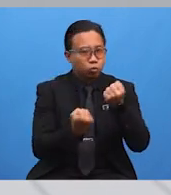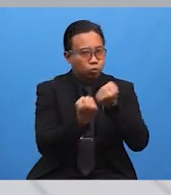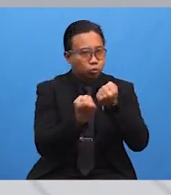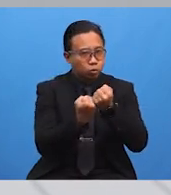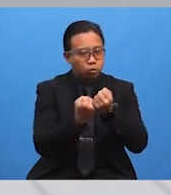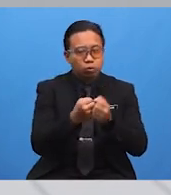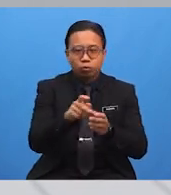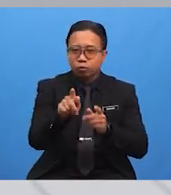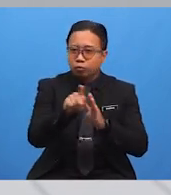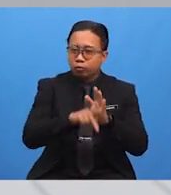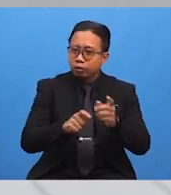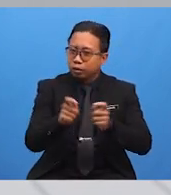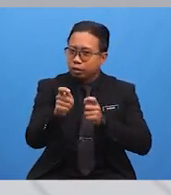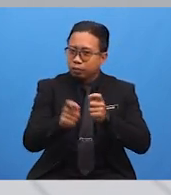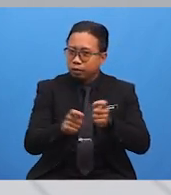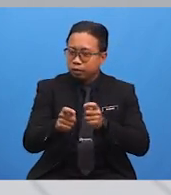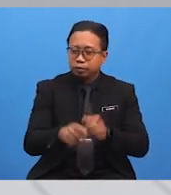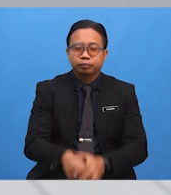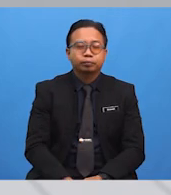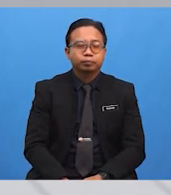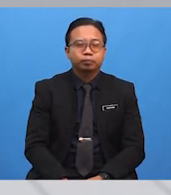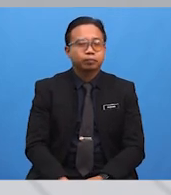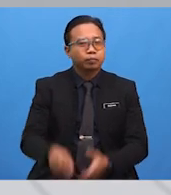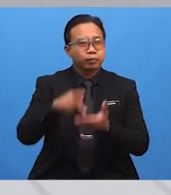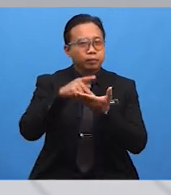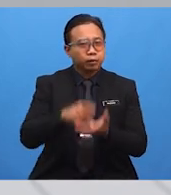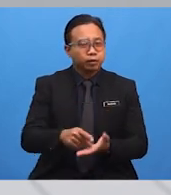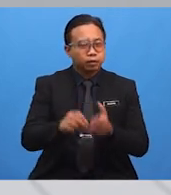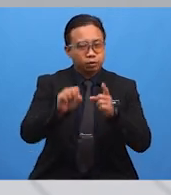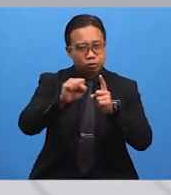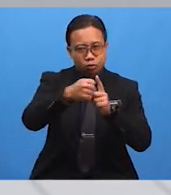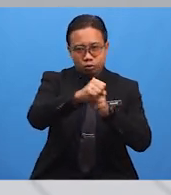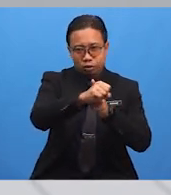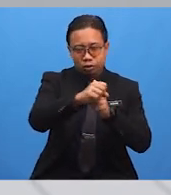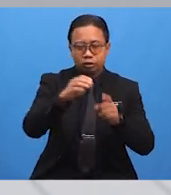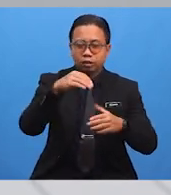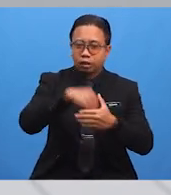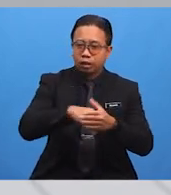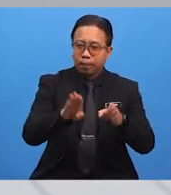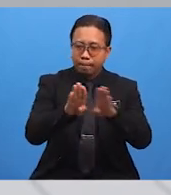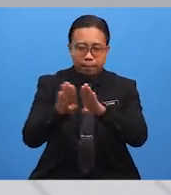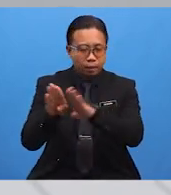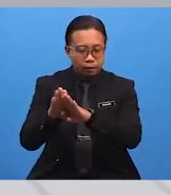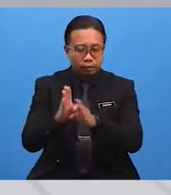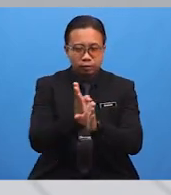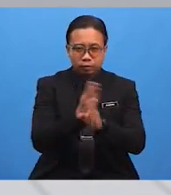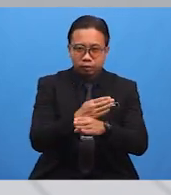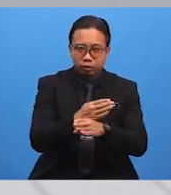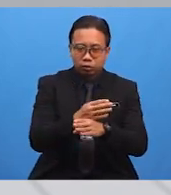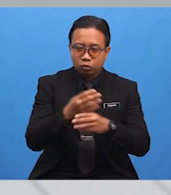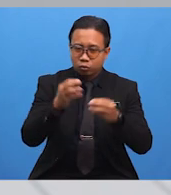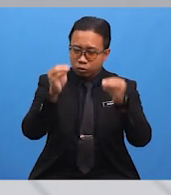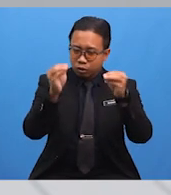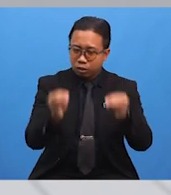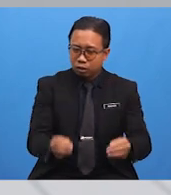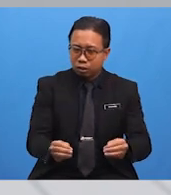Hal ini menyebabkan kesan sosial dalam perkembangan bandar, Pembentukan Masyarakat Majumuk,